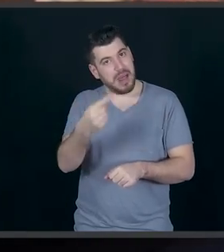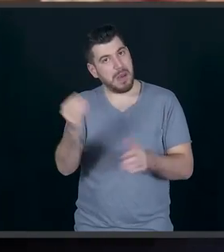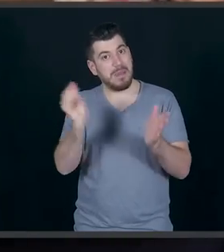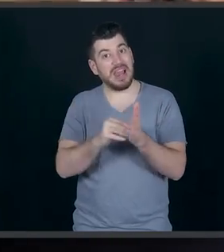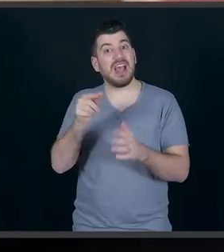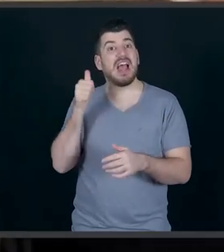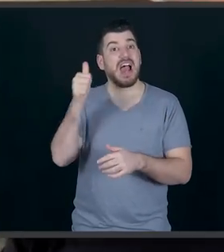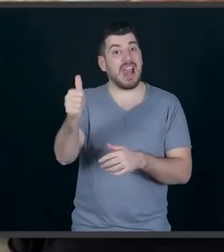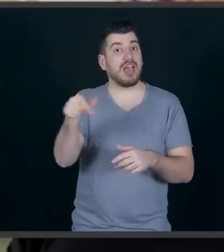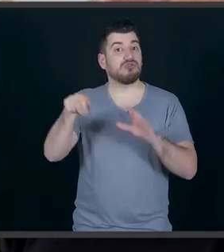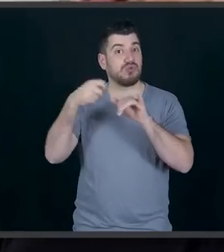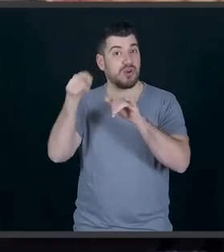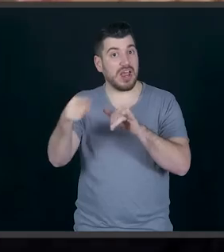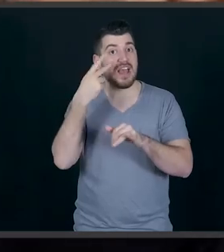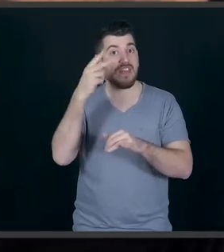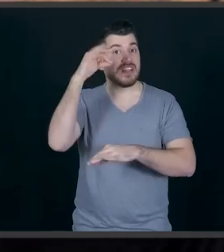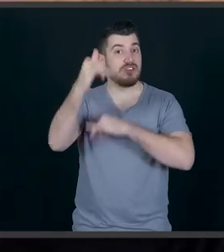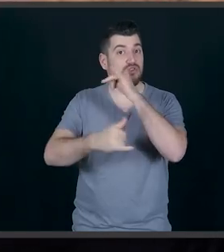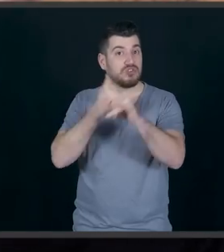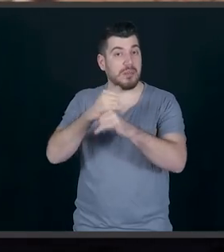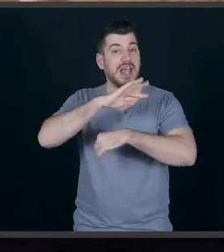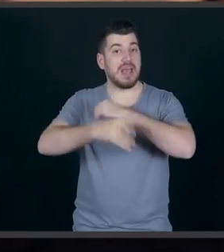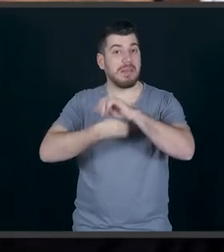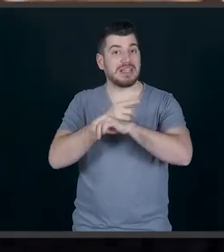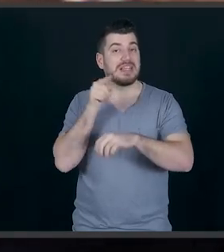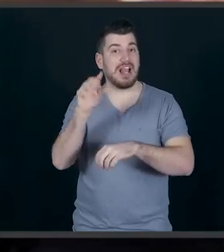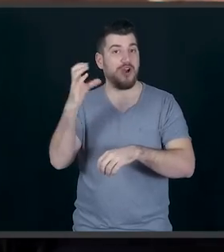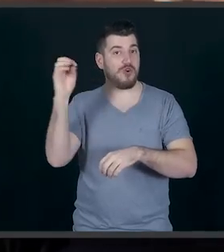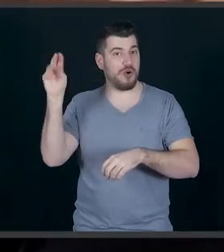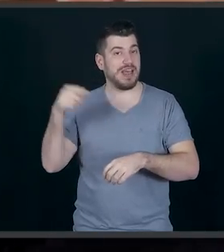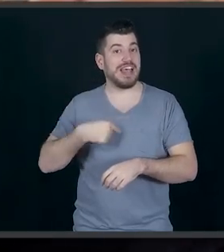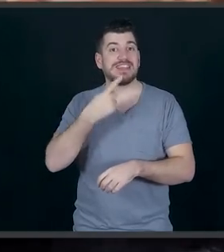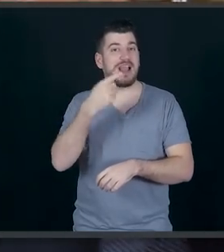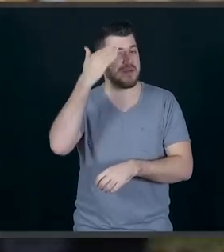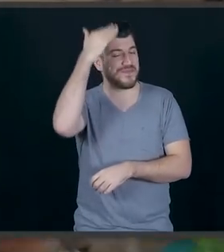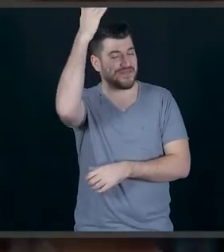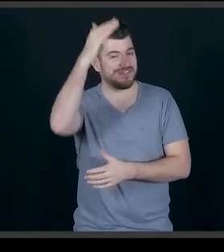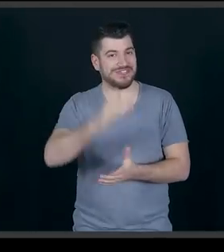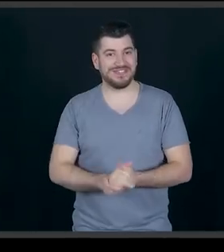κανάλι μας. Μην ξεχάσετε να δείτε αναλυτικά τη συνταγή στο site www.maxpetrezikis.com. Τα λέμε, γεια σας!